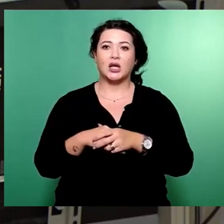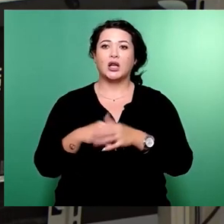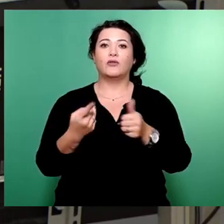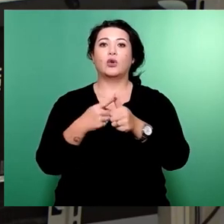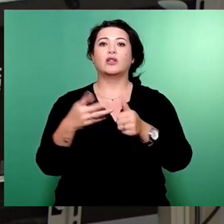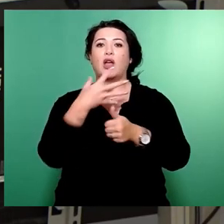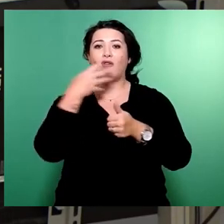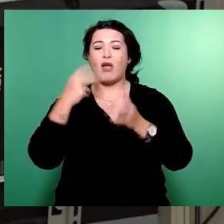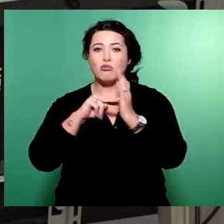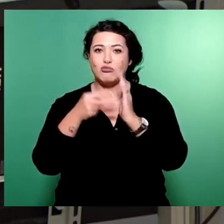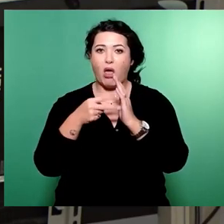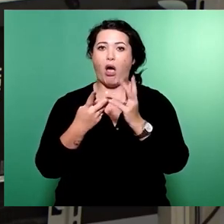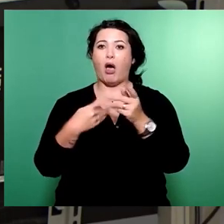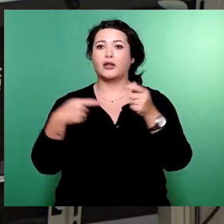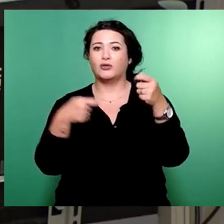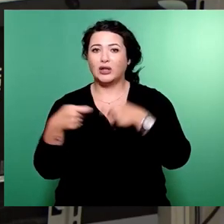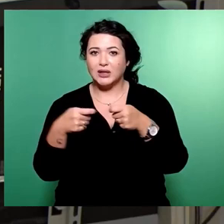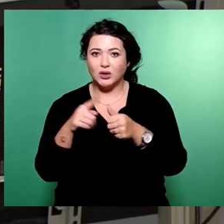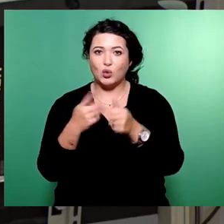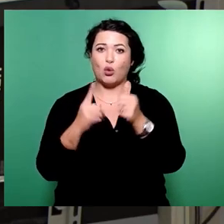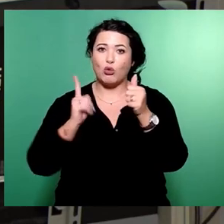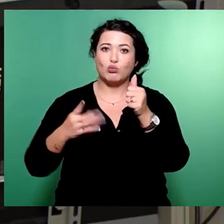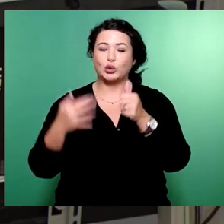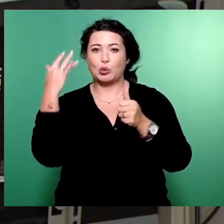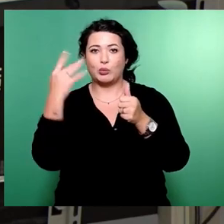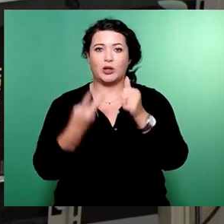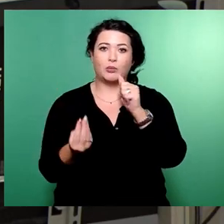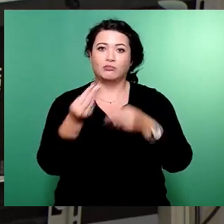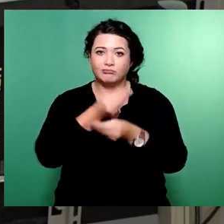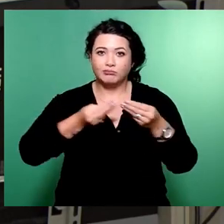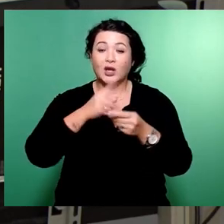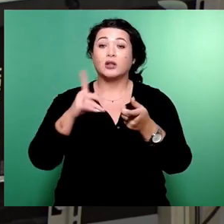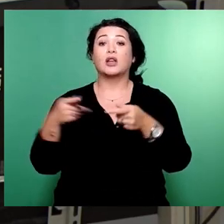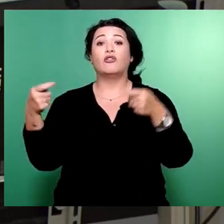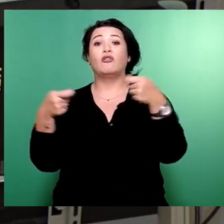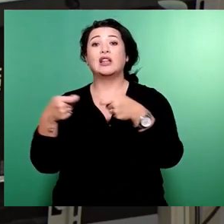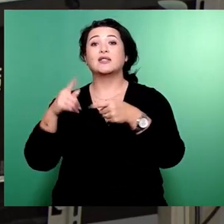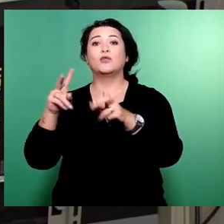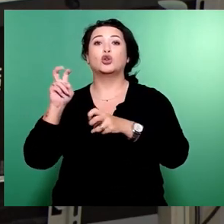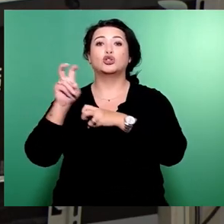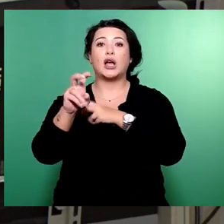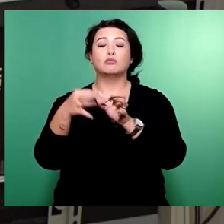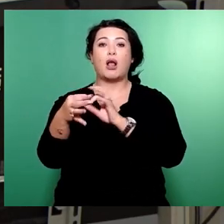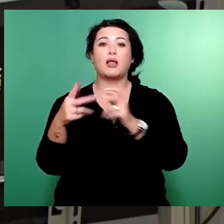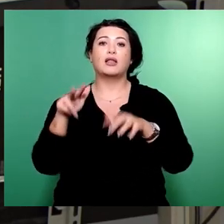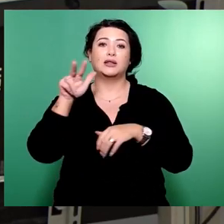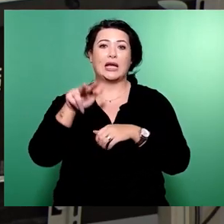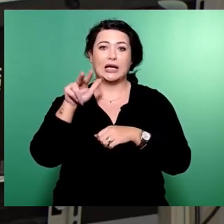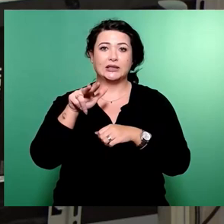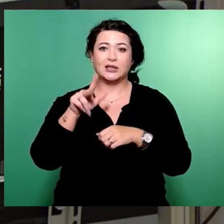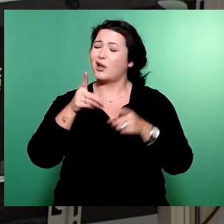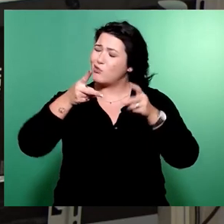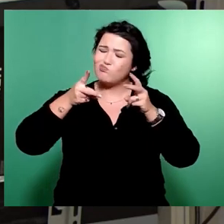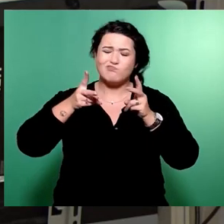bereitgestellt werden. Wir halten eine auskömmliche Finanzierung der Straßenbahnlinie 13 für absolut